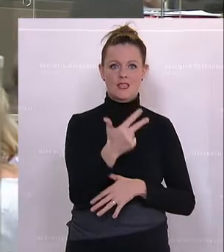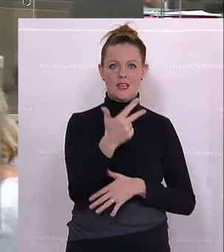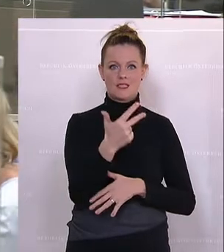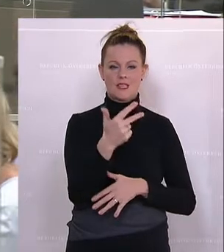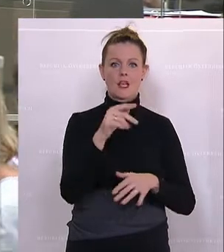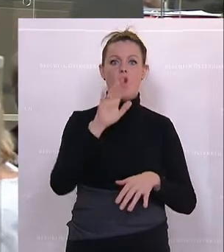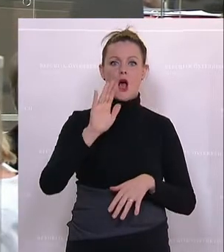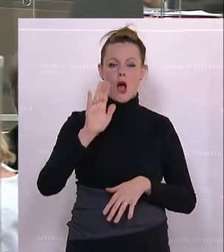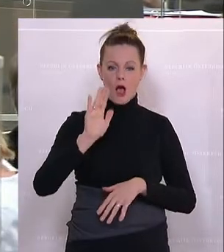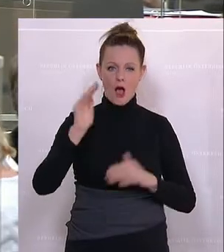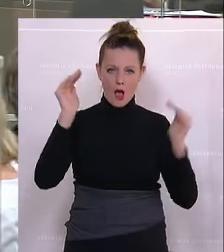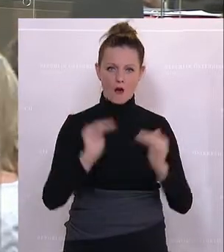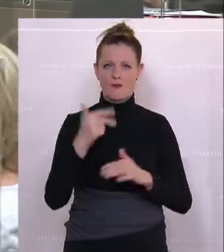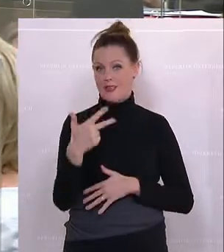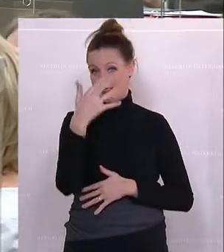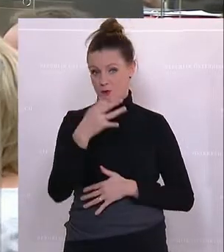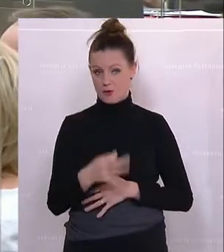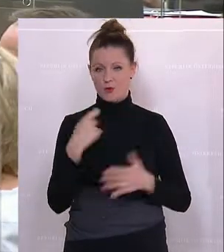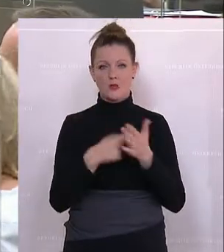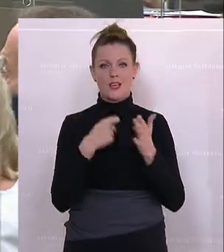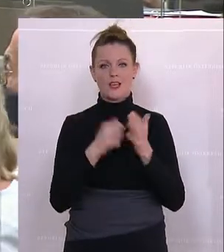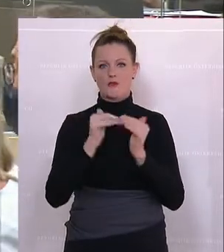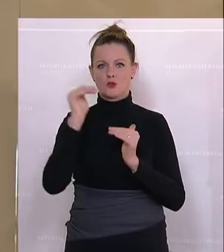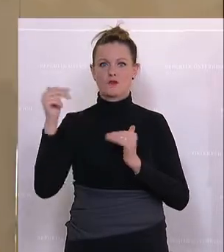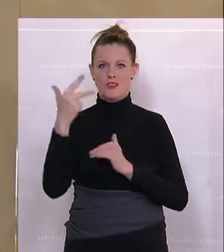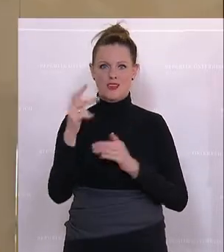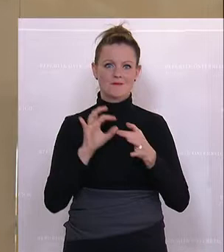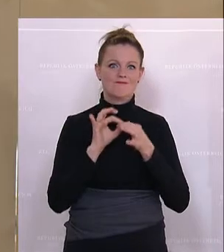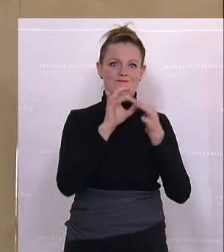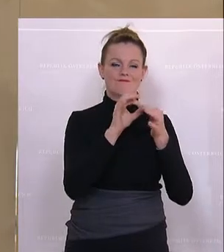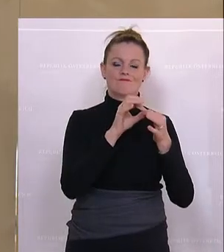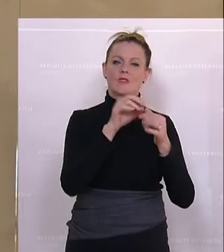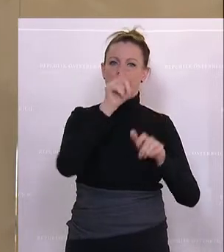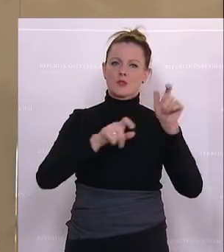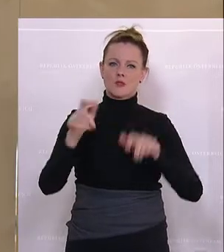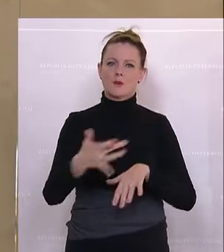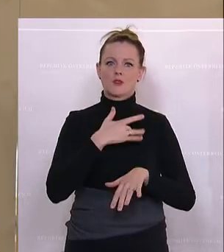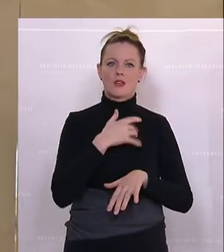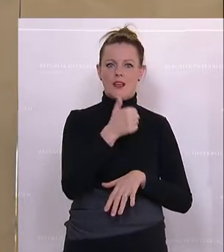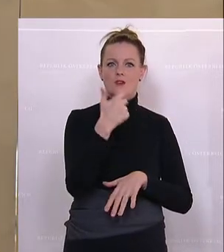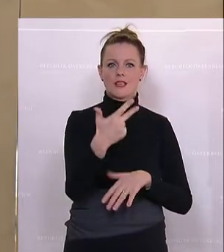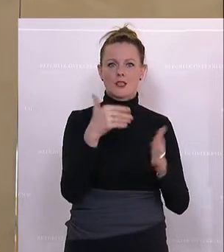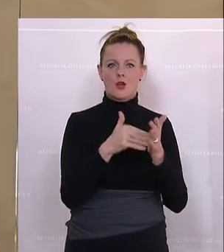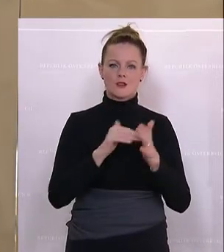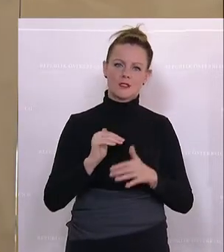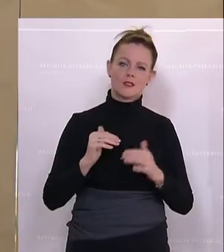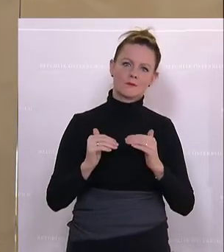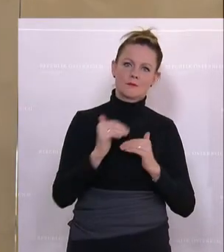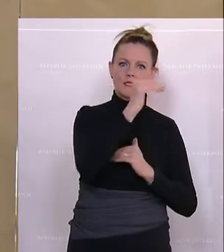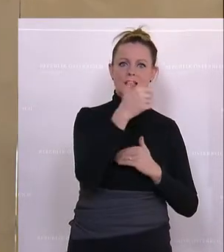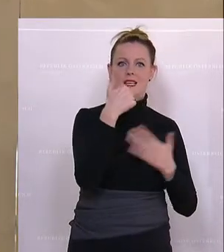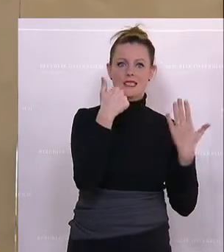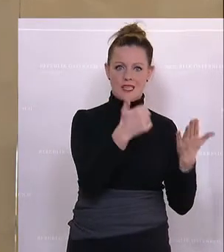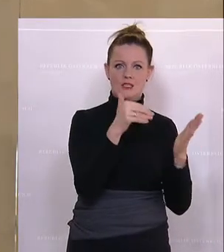Prozent. Und die Tarifstufe 3 betrifft diejenigen zwischen 31.000 und 60.000